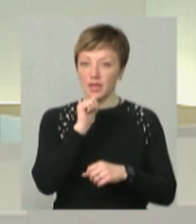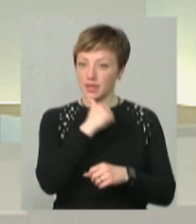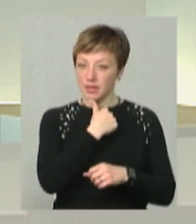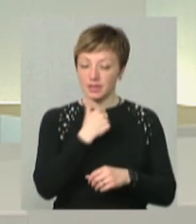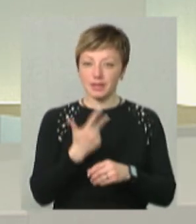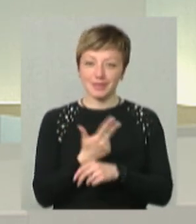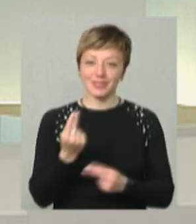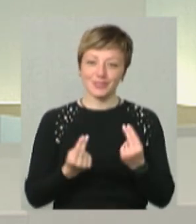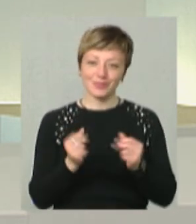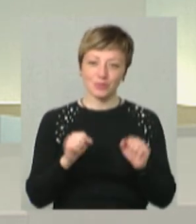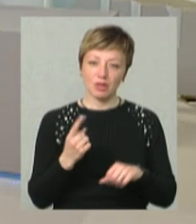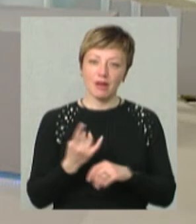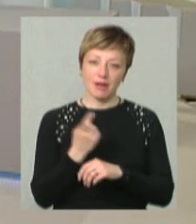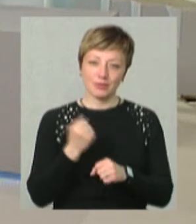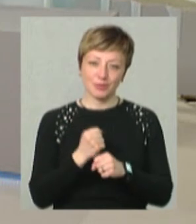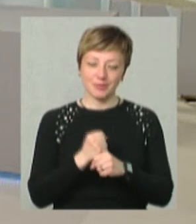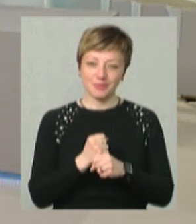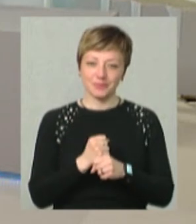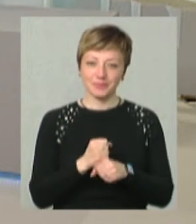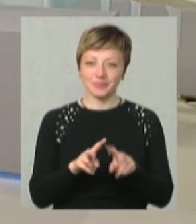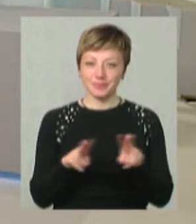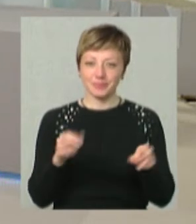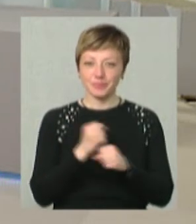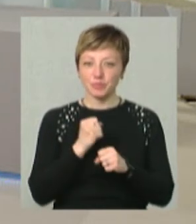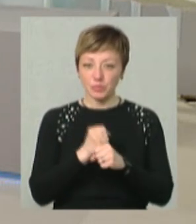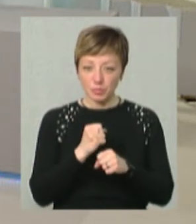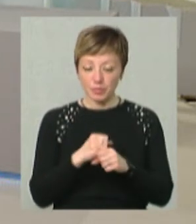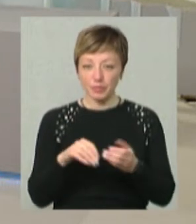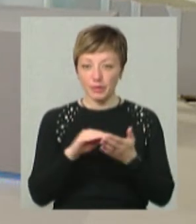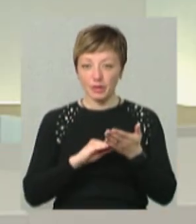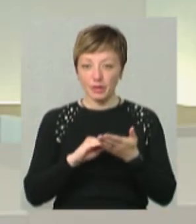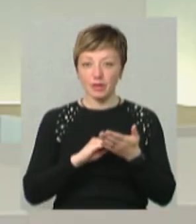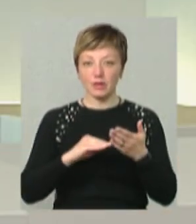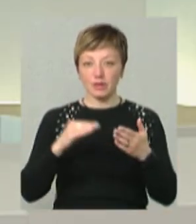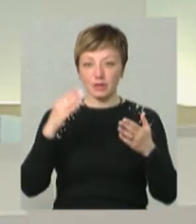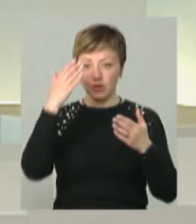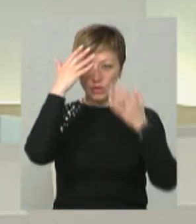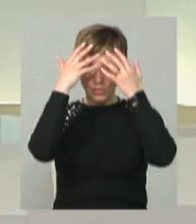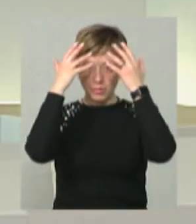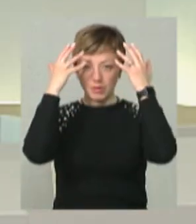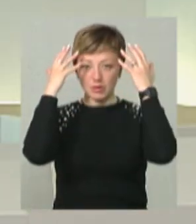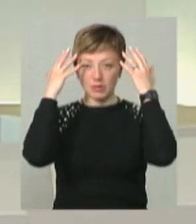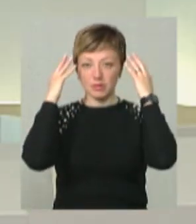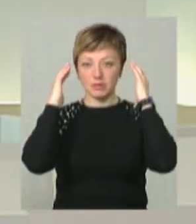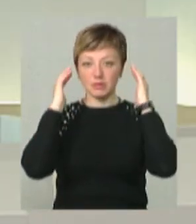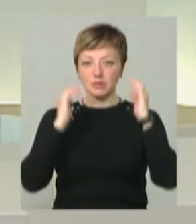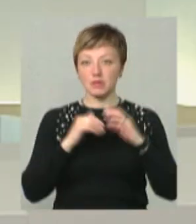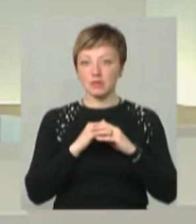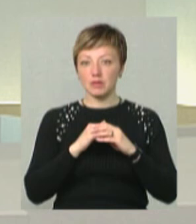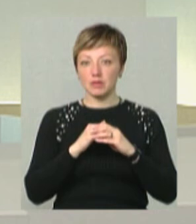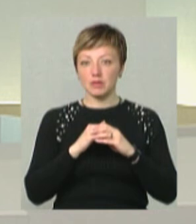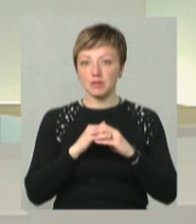три рази, жартують. Можна один раз зробити. Те саме робимо. І вже від лобу, отак, знаєш, як вієром проходимо